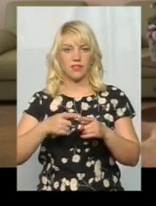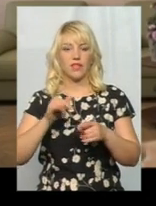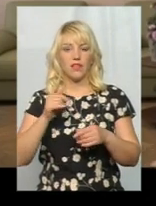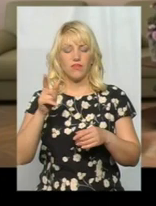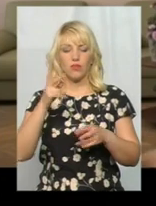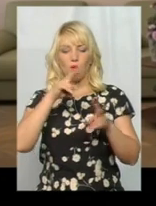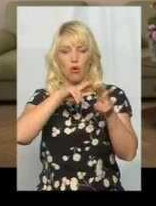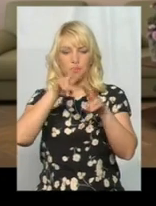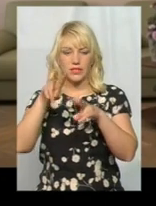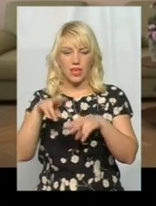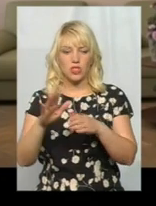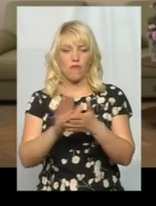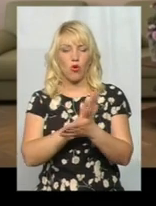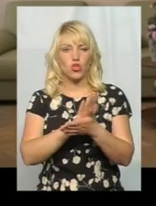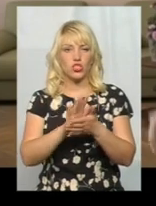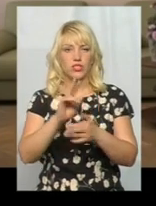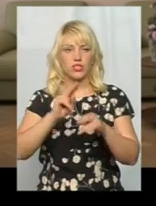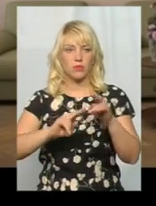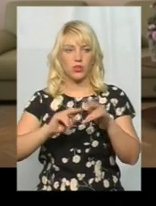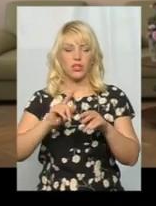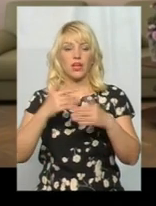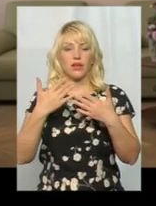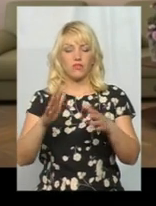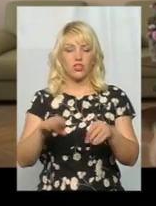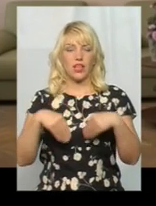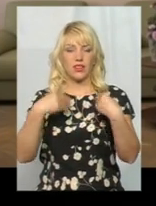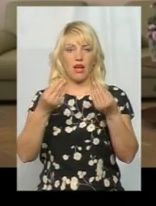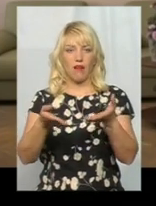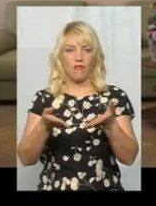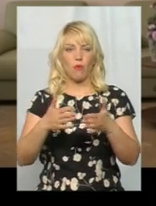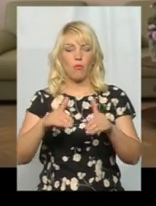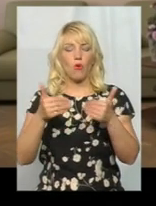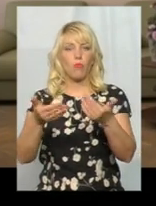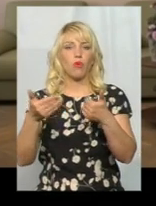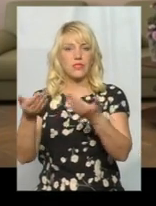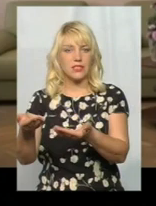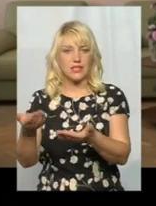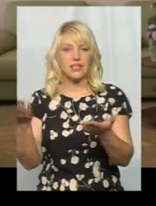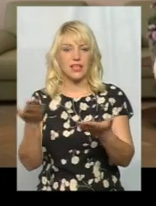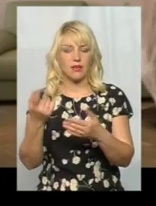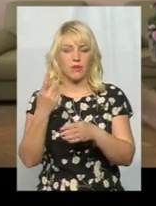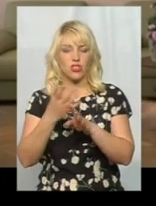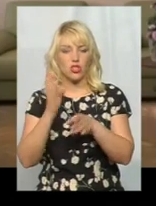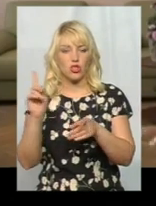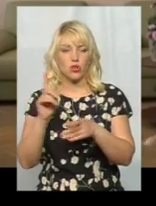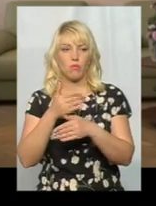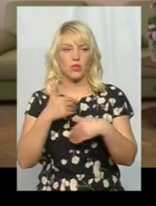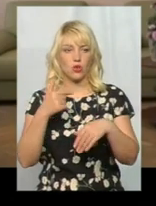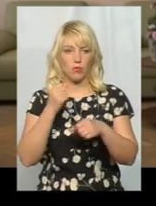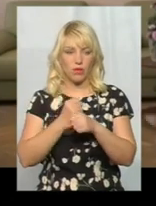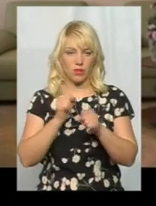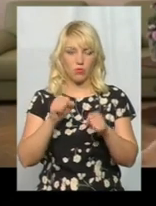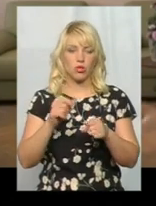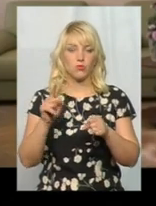їхній фактичний зараз стан, і він вже дав пропозиції першочергові, які ми зможемо зробити, щоб вже ефект відчути